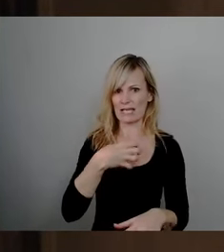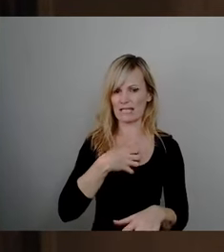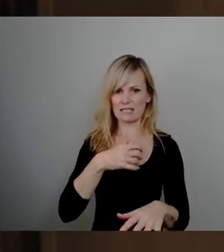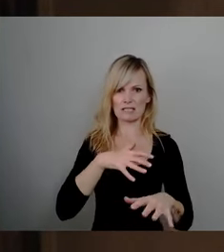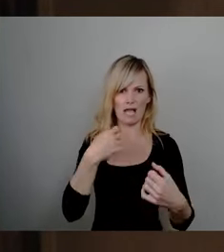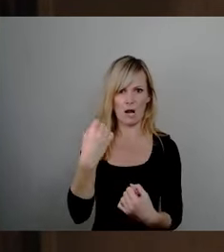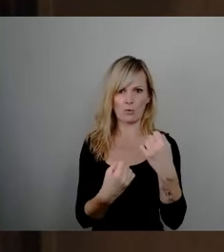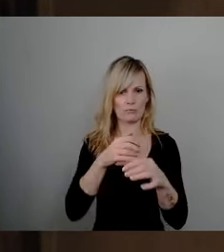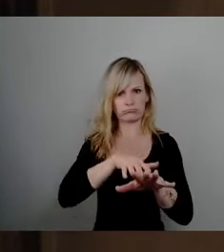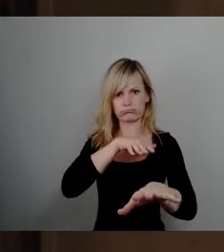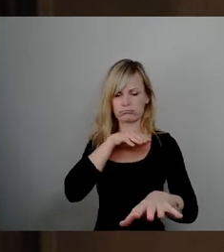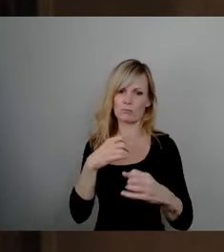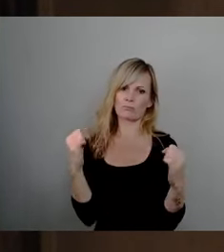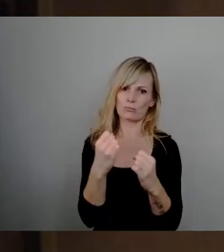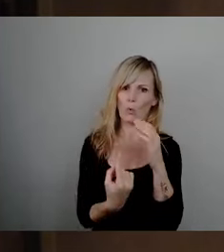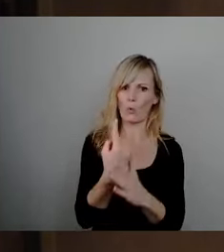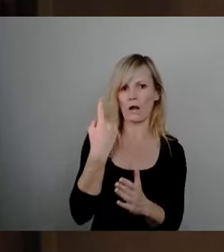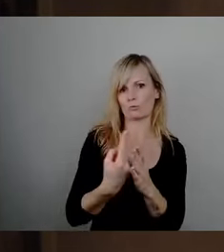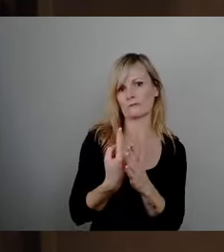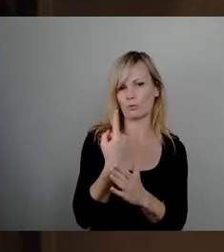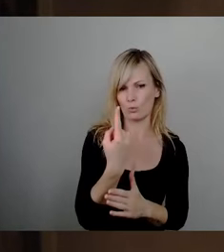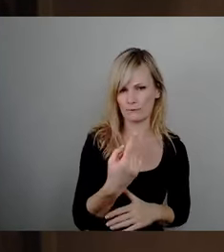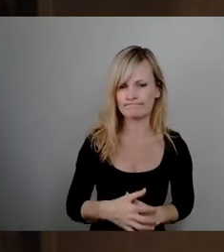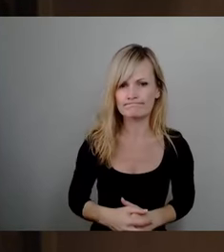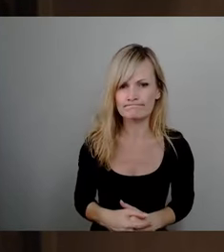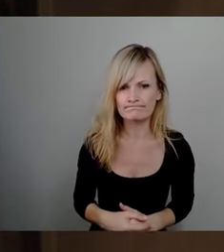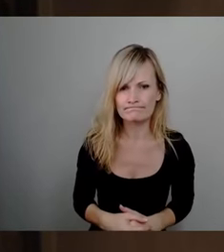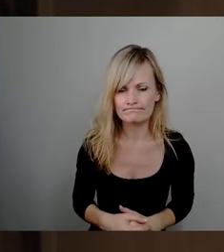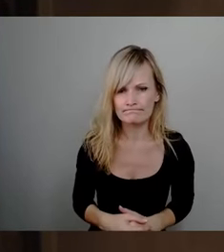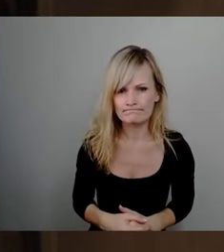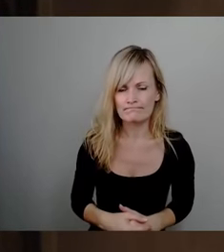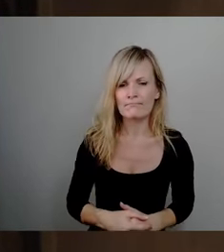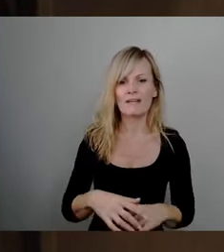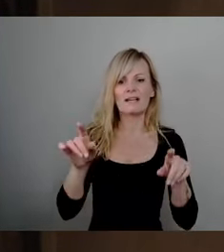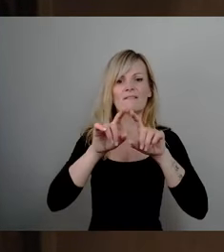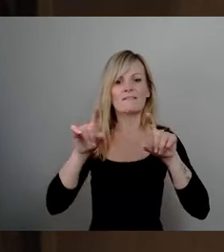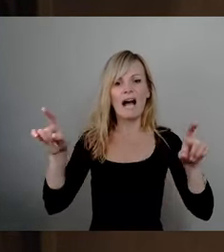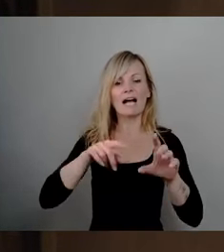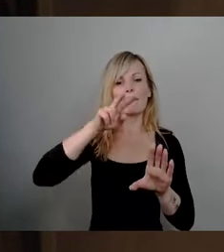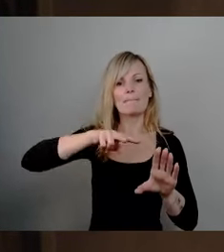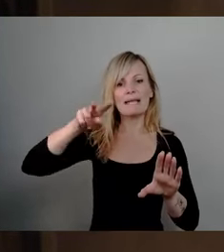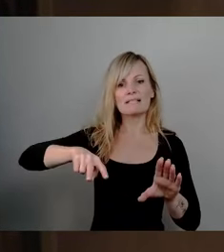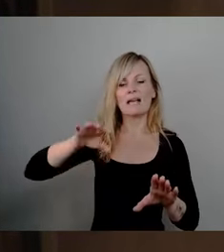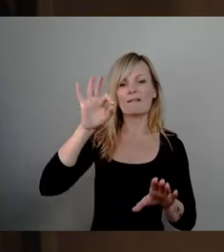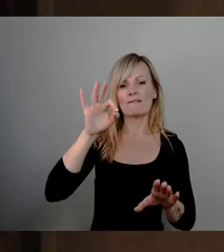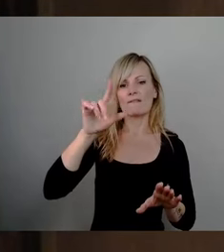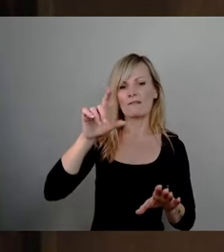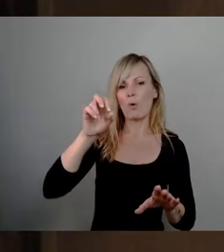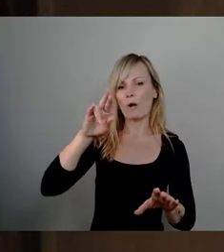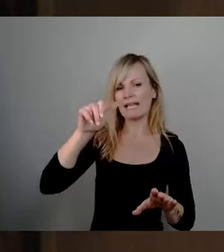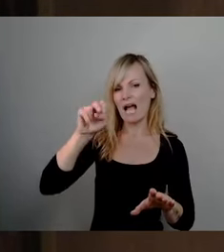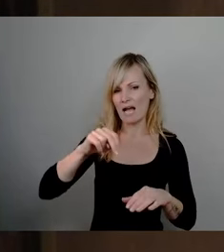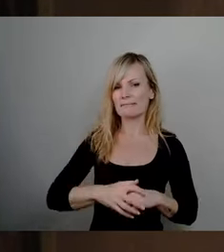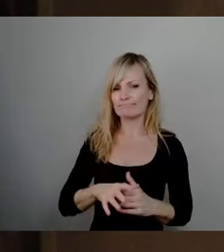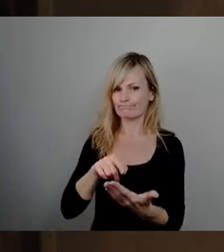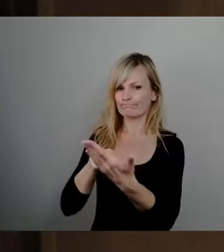sich nicht nur im Rahmen der Flachmesse Florian wieder gezeigt, dass viele Messebesucher